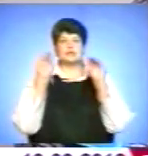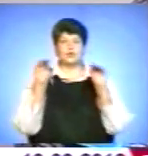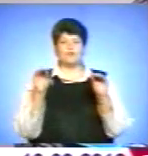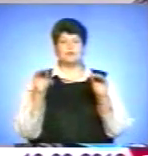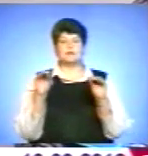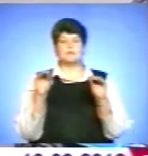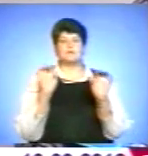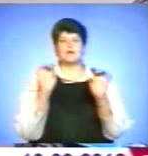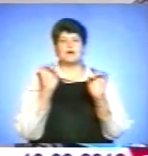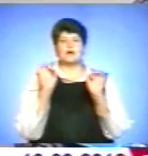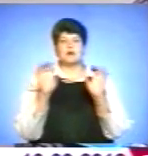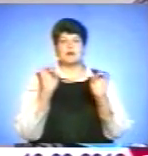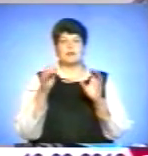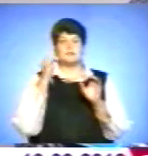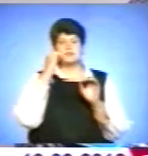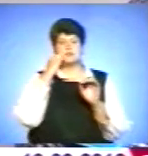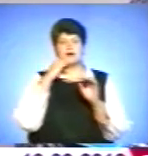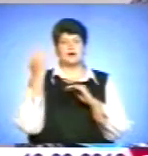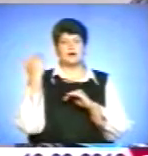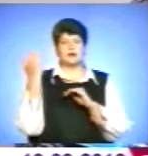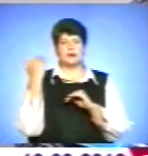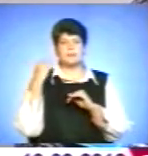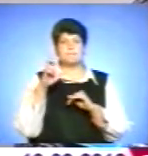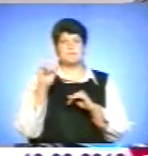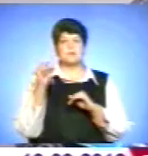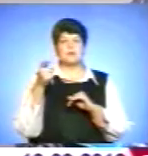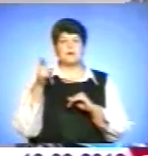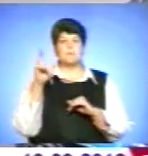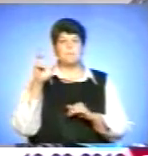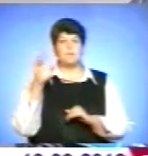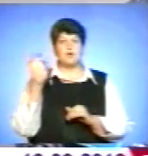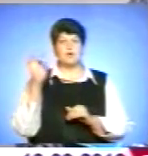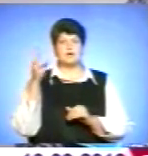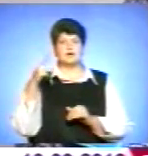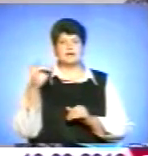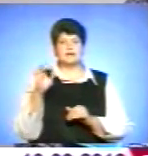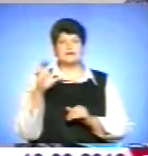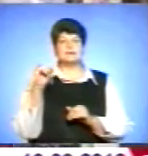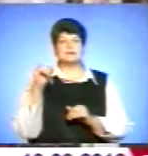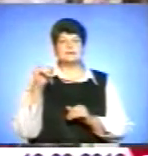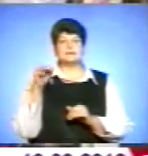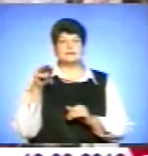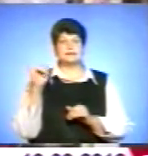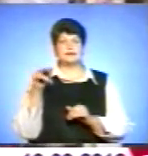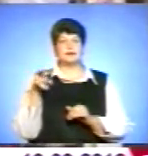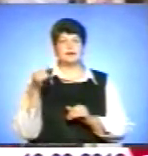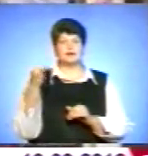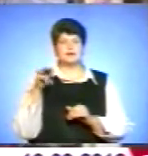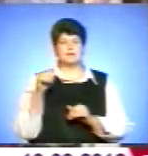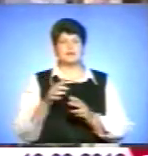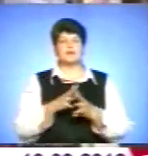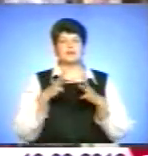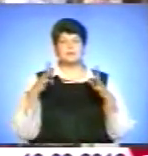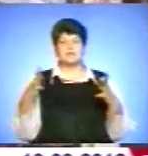або рекламних площин старого взірця, тобто класичні білборди або сіті-лайти. Більшість тернополян до